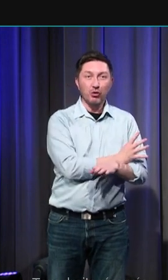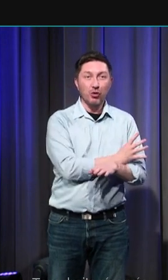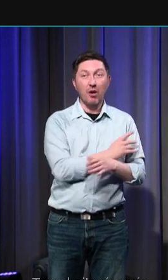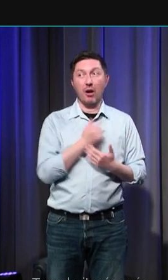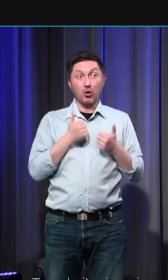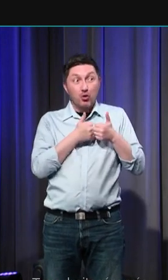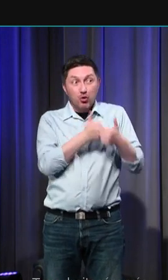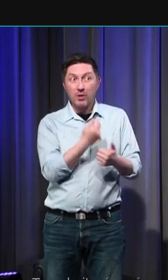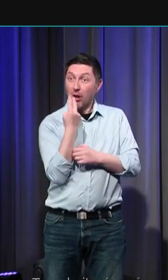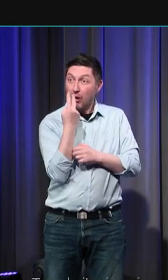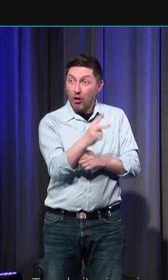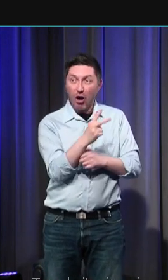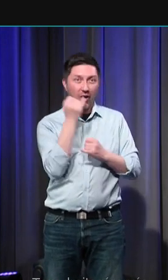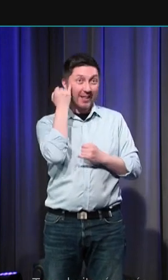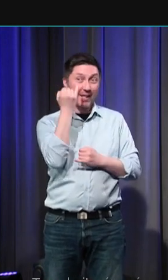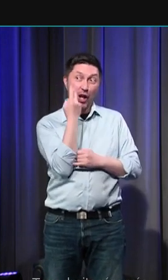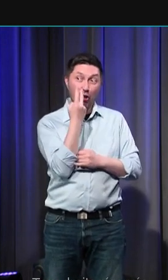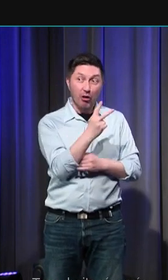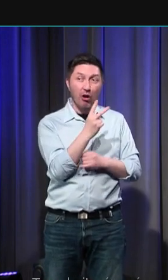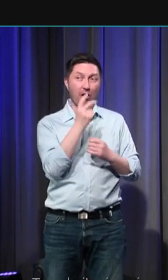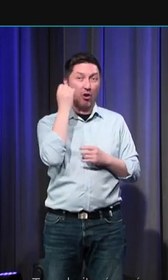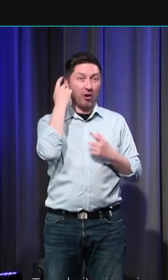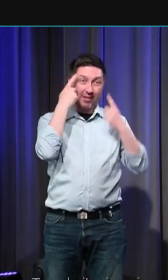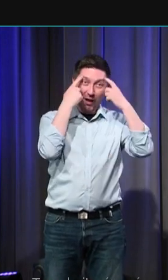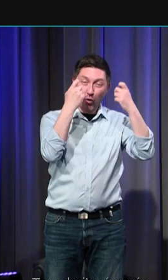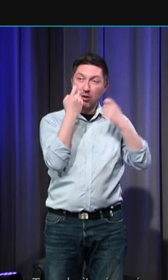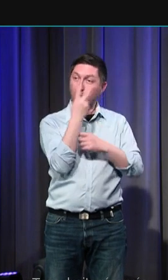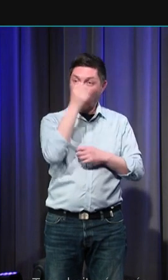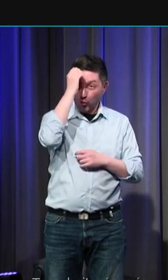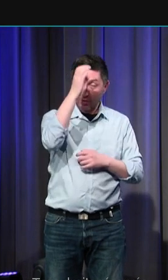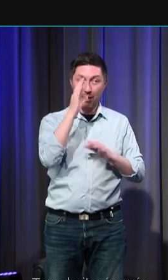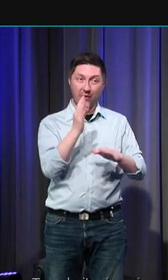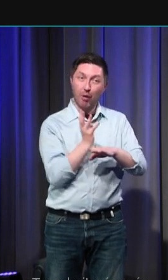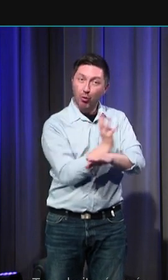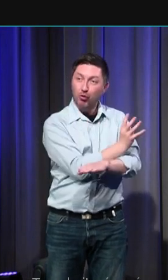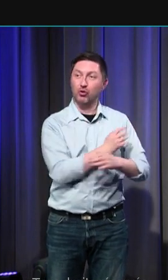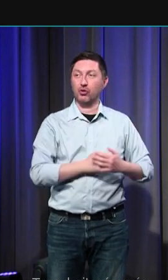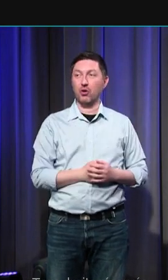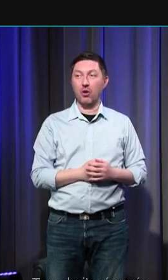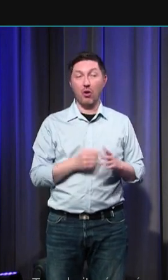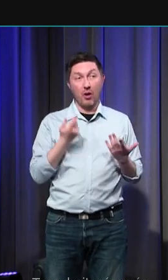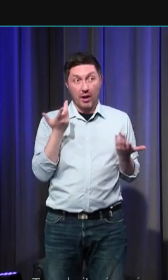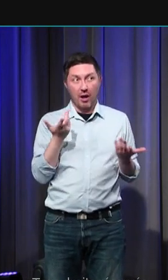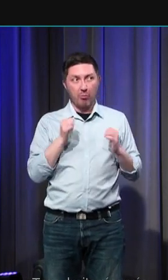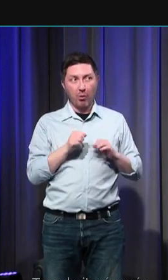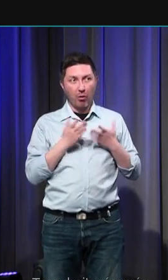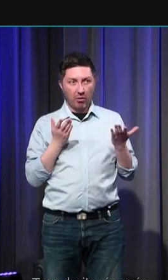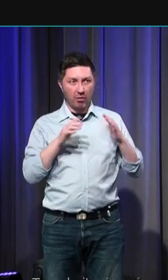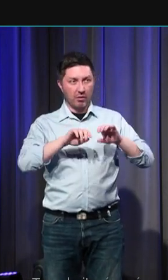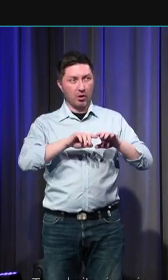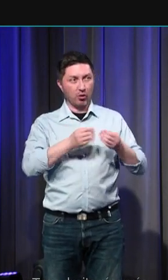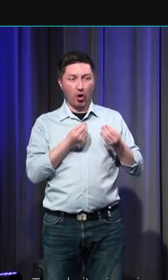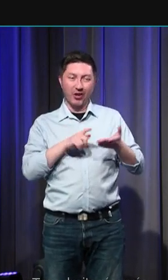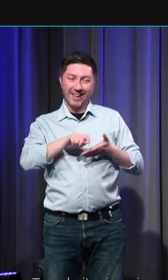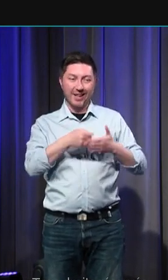sur leur propre conception, laissant de côté, si ce n'est pour s'en servir comme d'un outil pour entrer dans le passé, laissant de